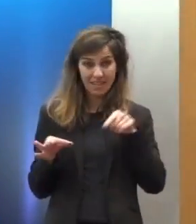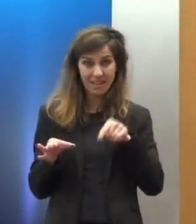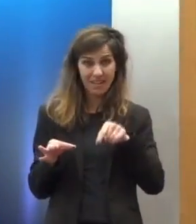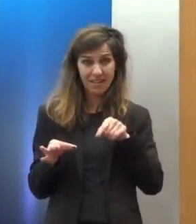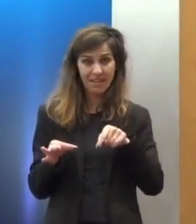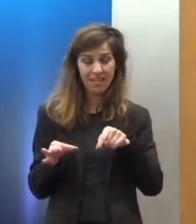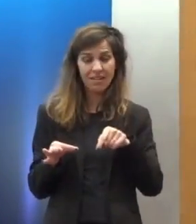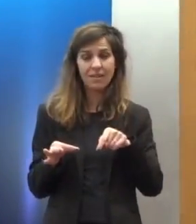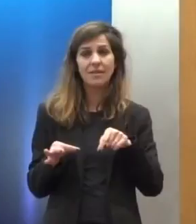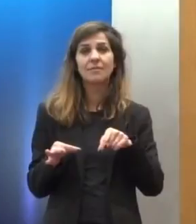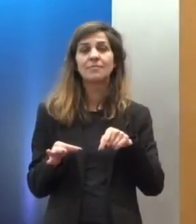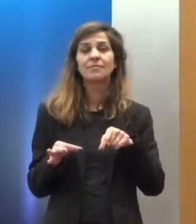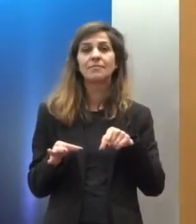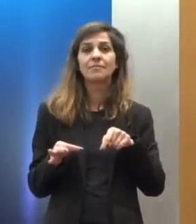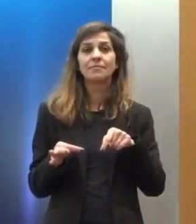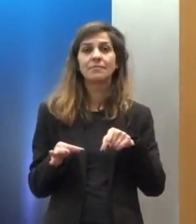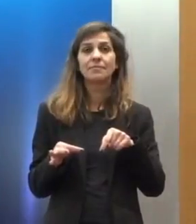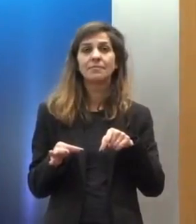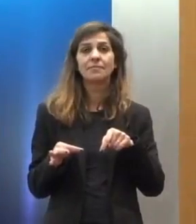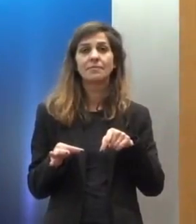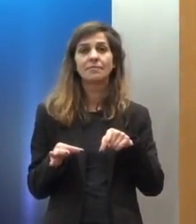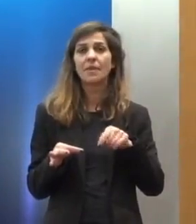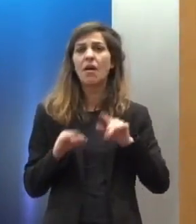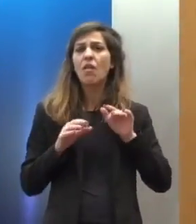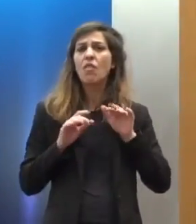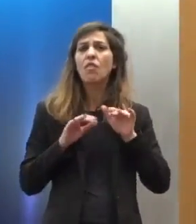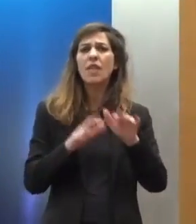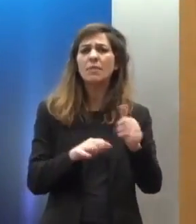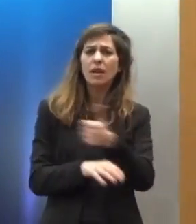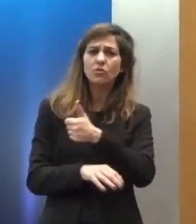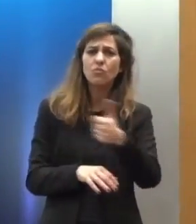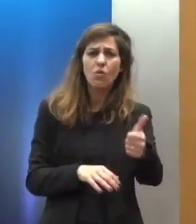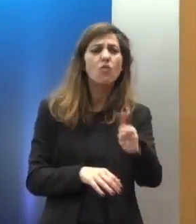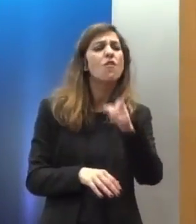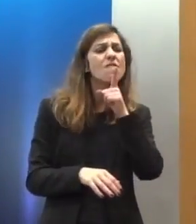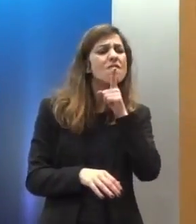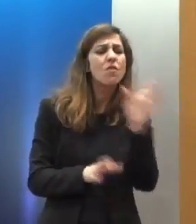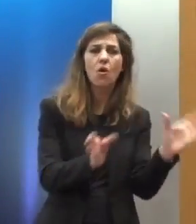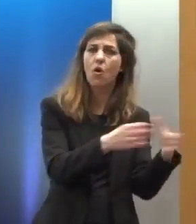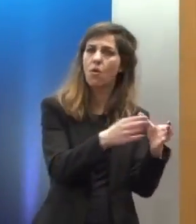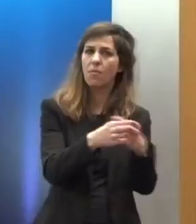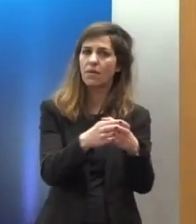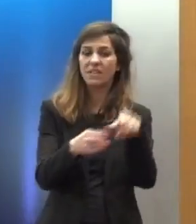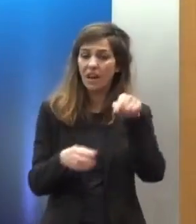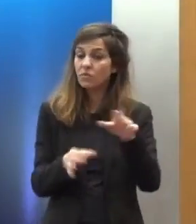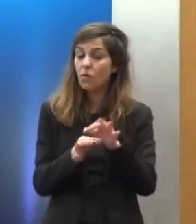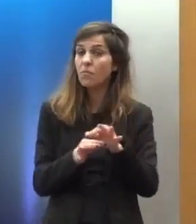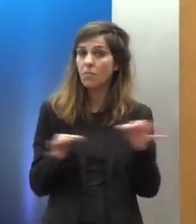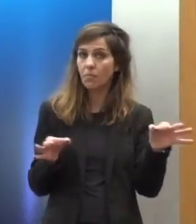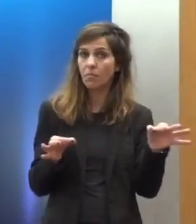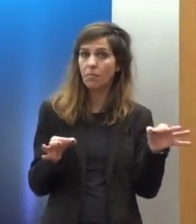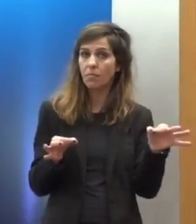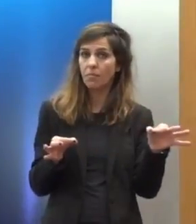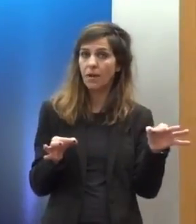αντανακλώνται μόνο σε αυτούς που άμεσα τους αφορώ. Είναι μέτρα που